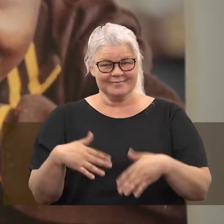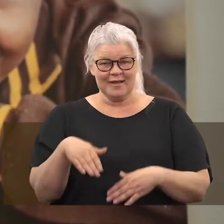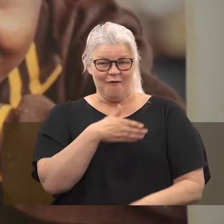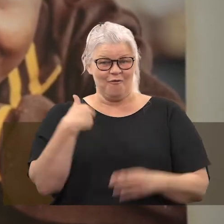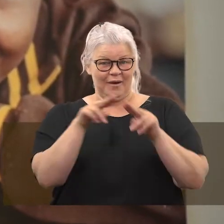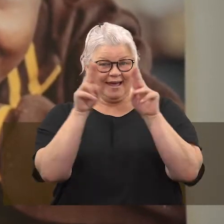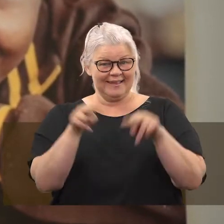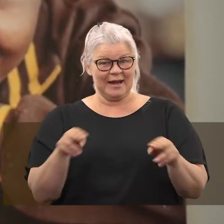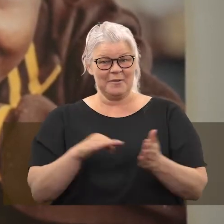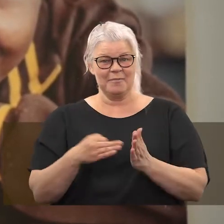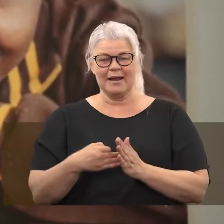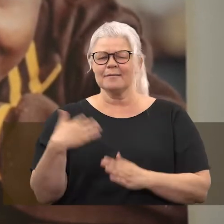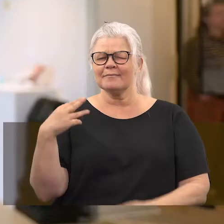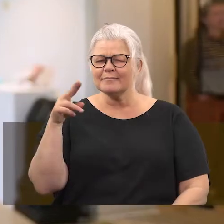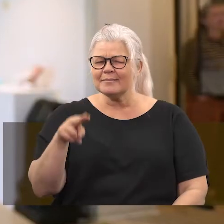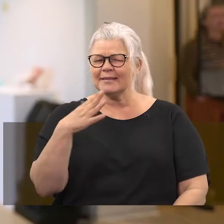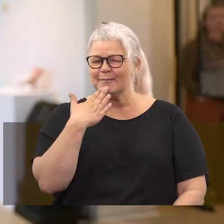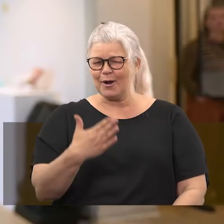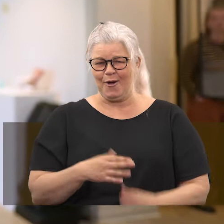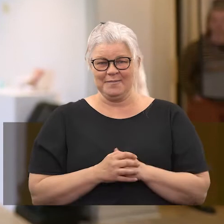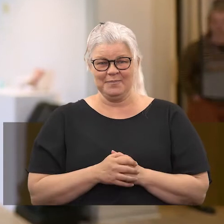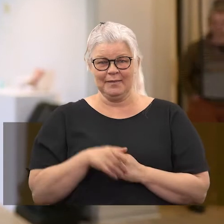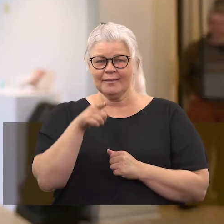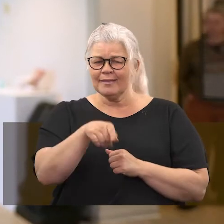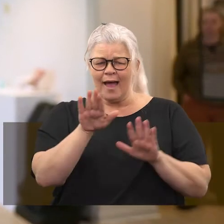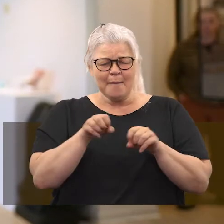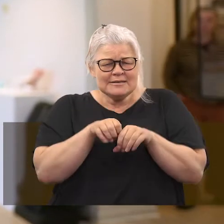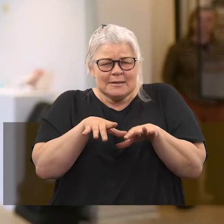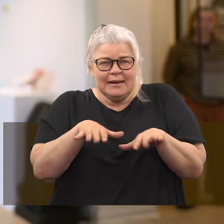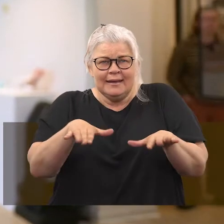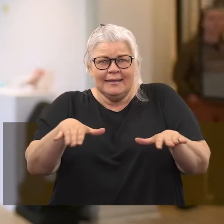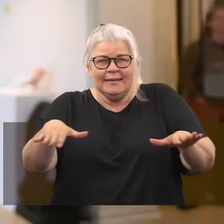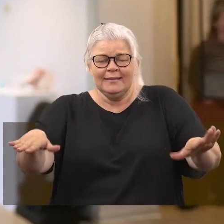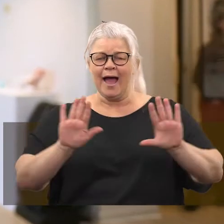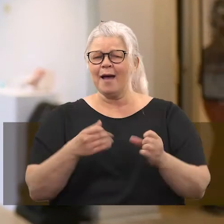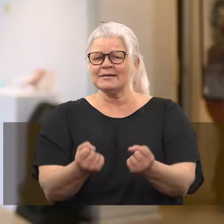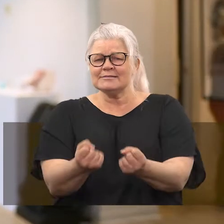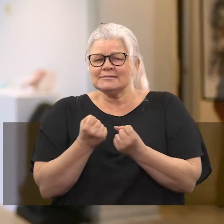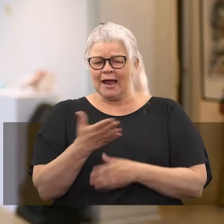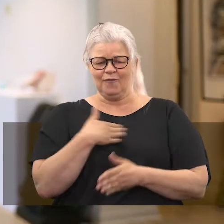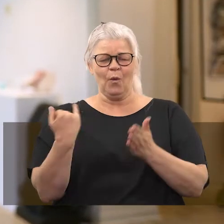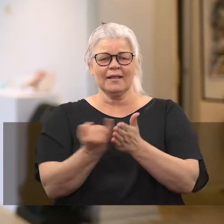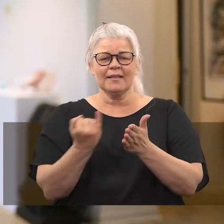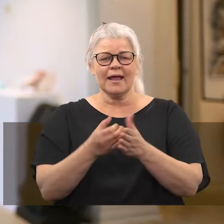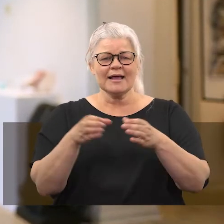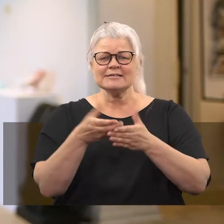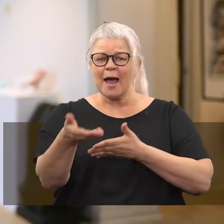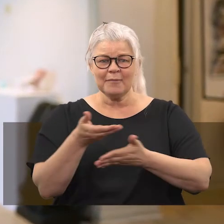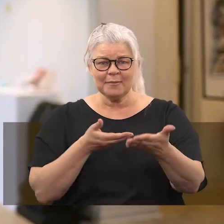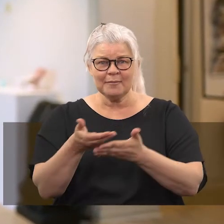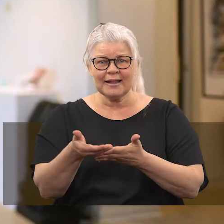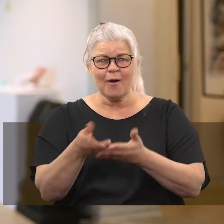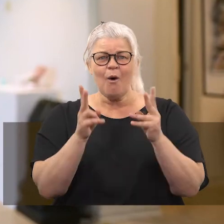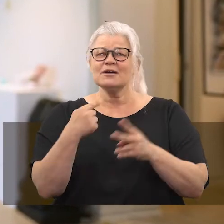är jättebra våra internationella projekt. Det här har verkligen fått ringa på vattnet och vi har stärkt vår interna samarbete.